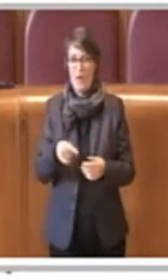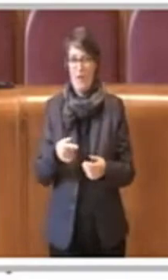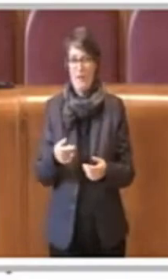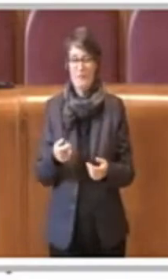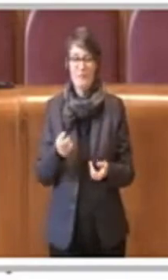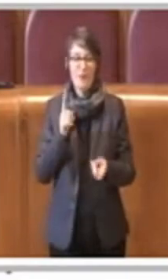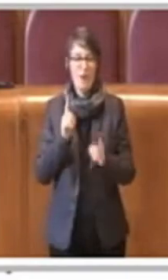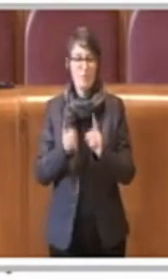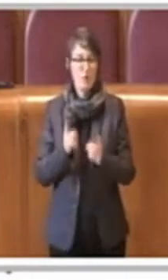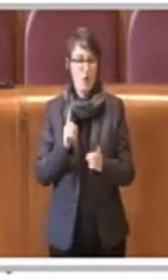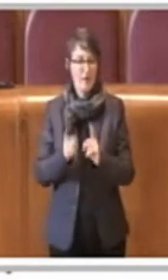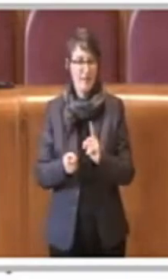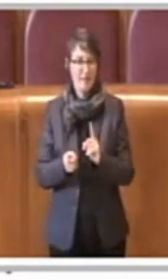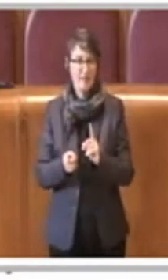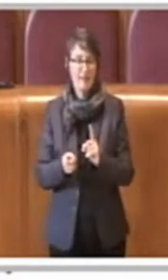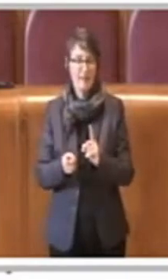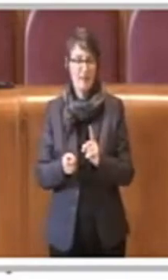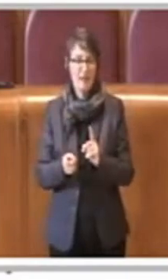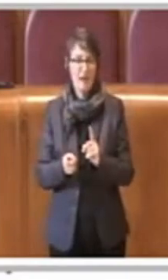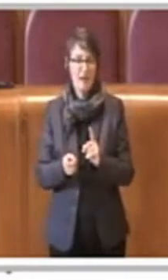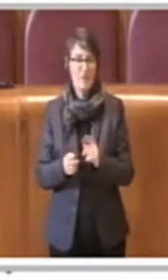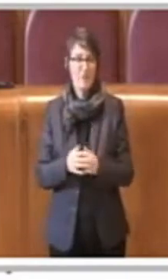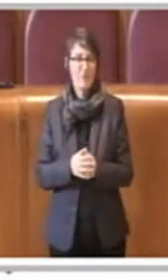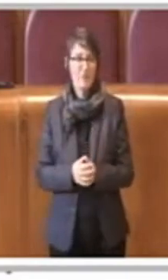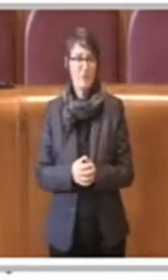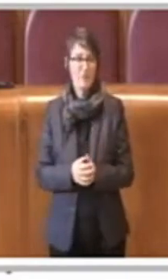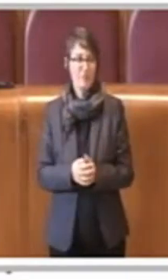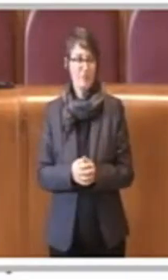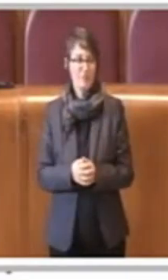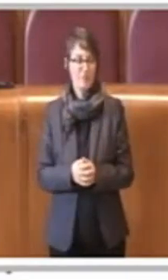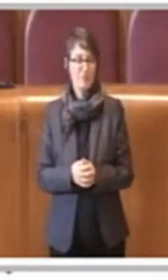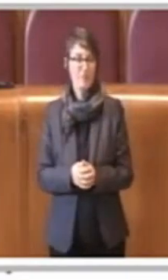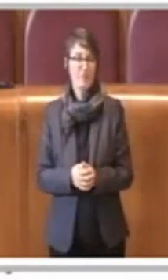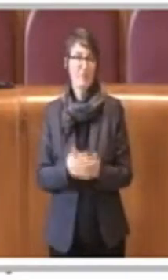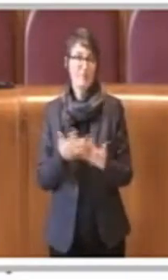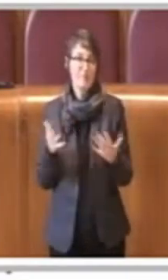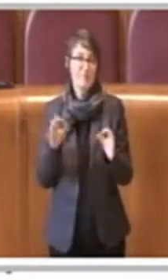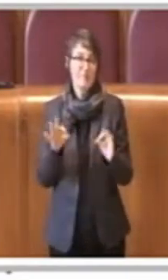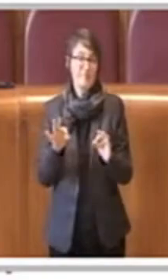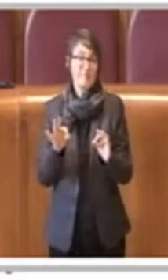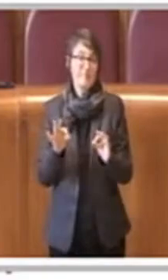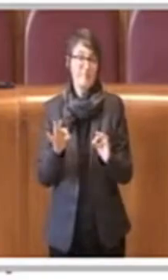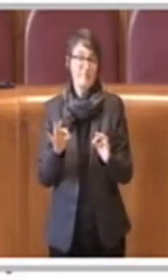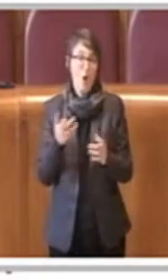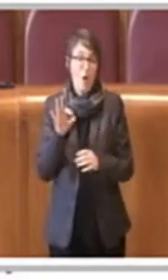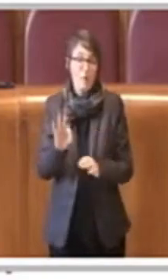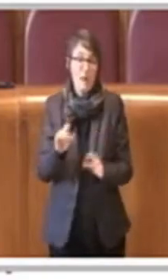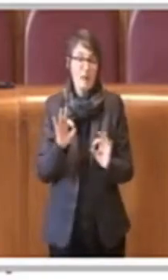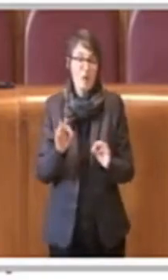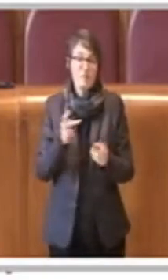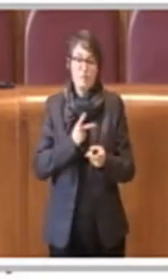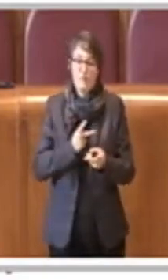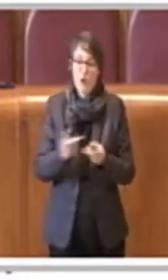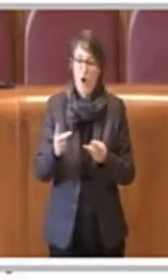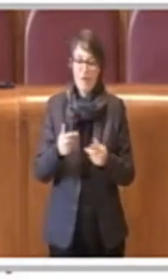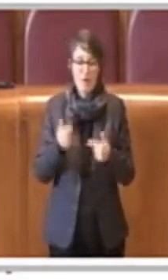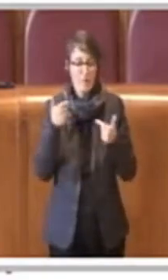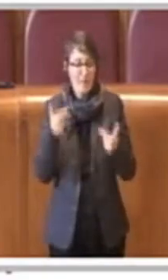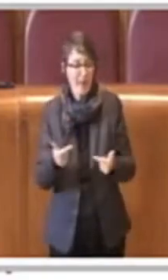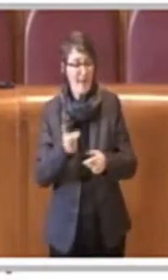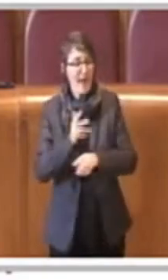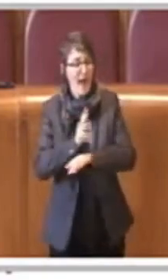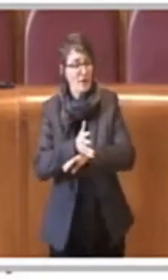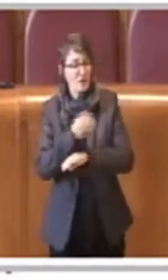città e l'intento è proprio quello insomma di cercare di rendere l'accessibilità al cibo più